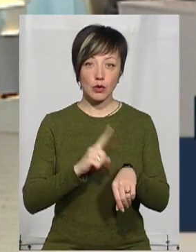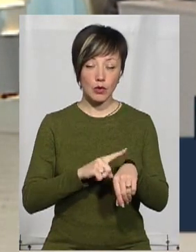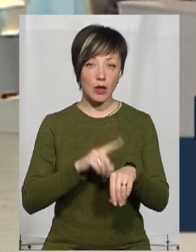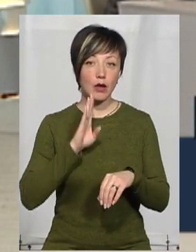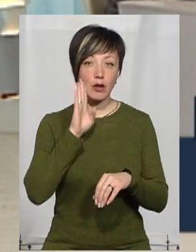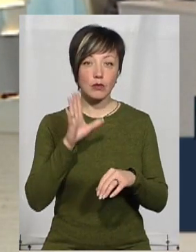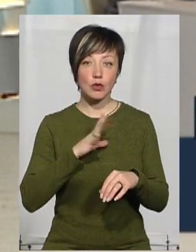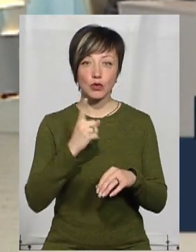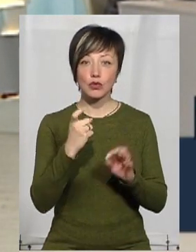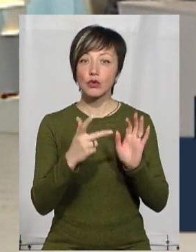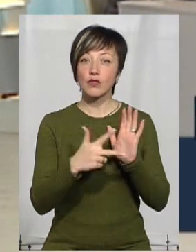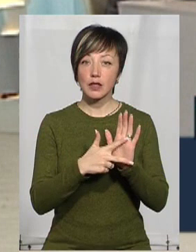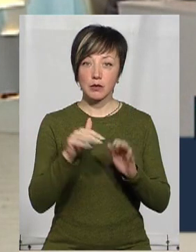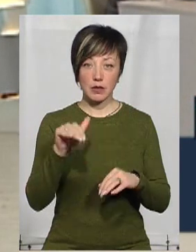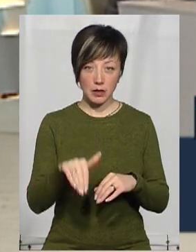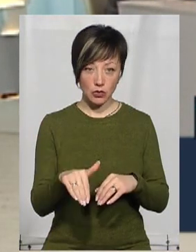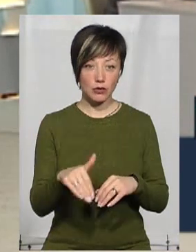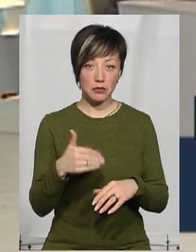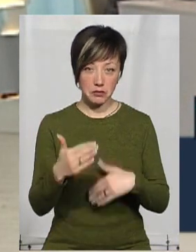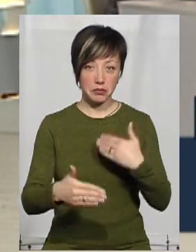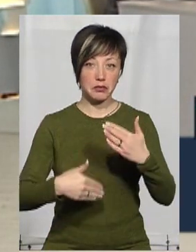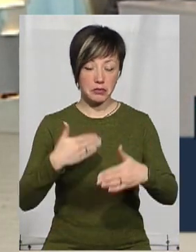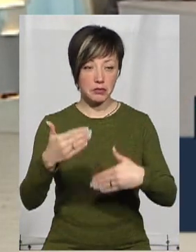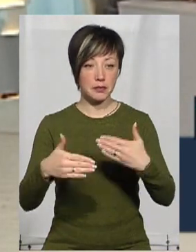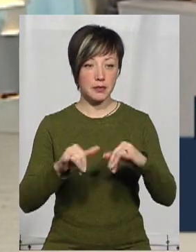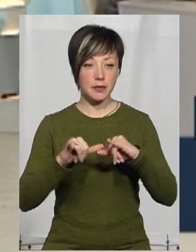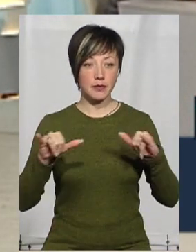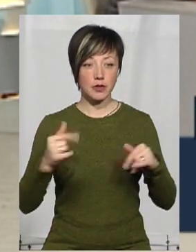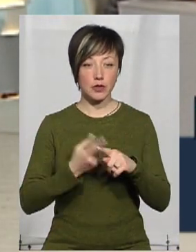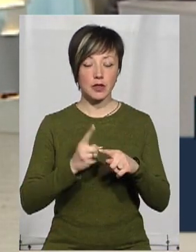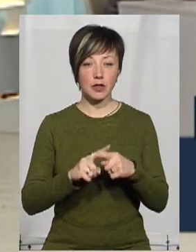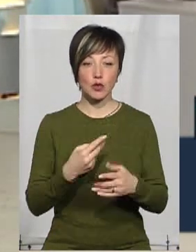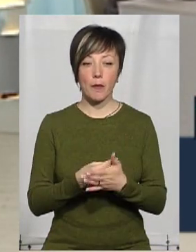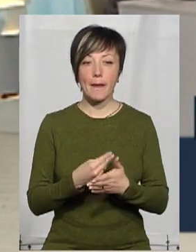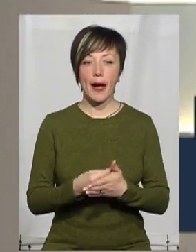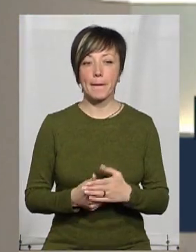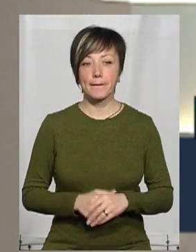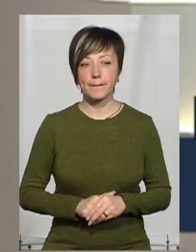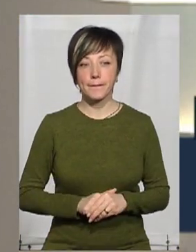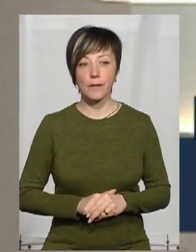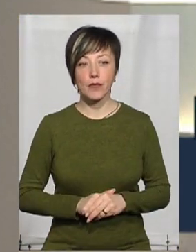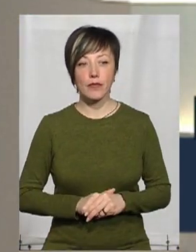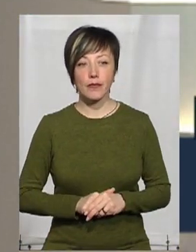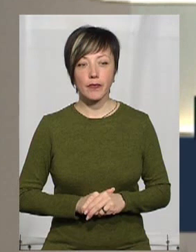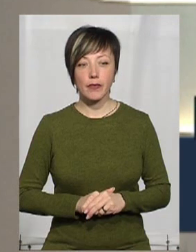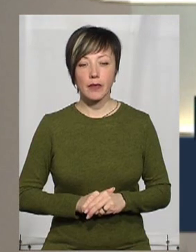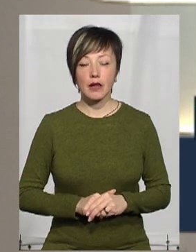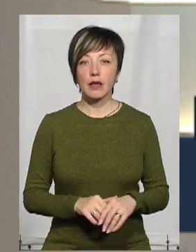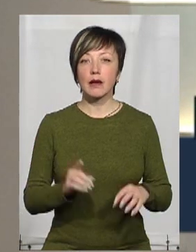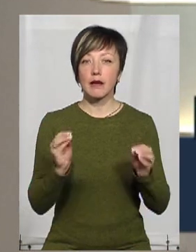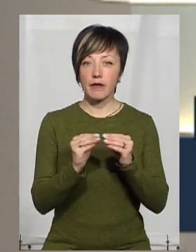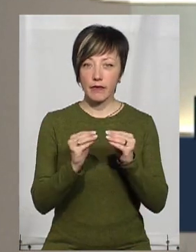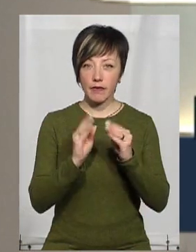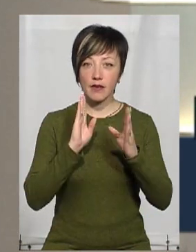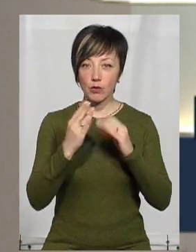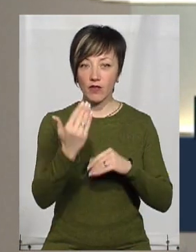-ту годину ранку це було 108 тисяч. Тобто, вже збільшилася ця сума. На тій же сторінці